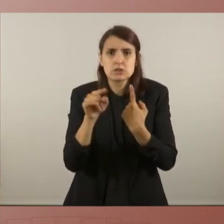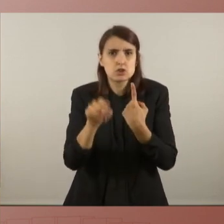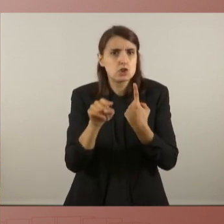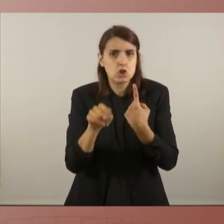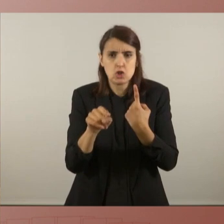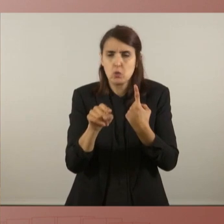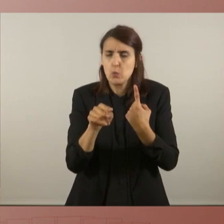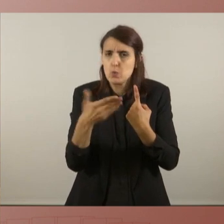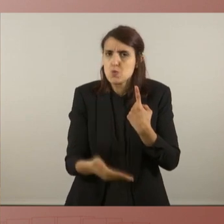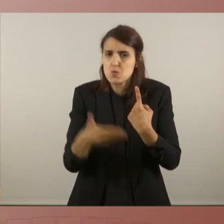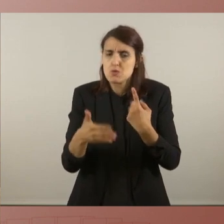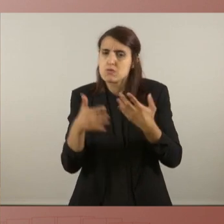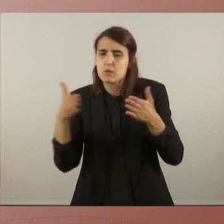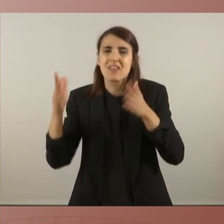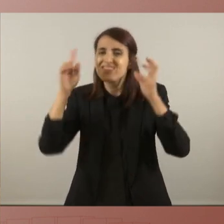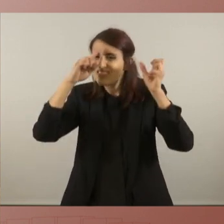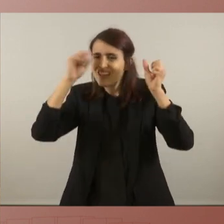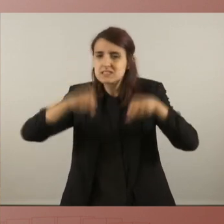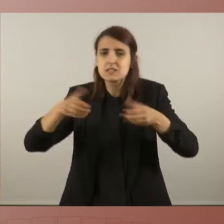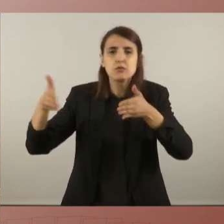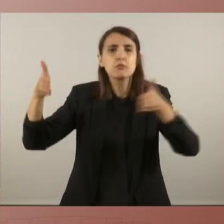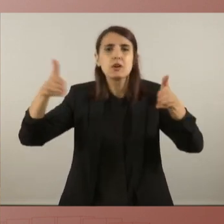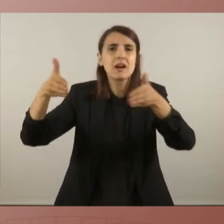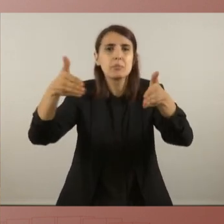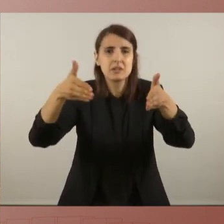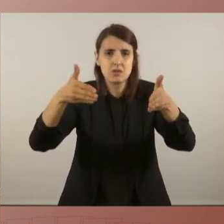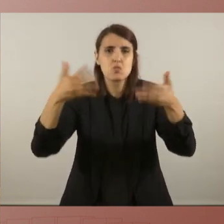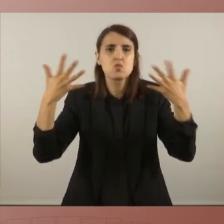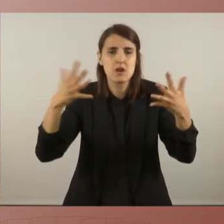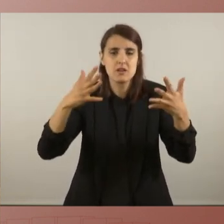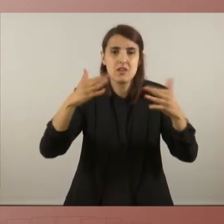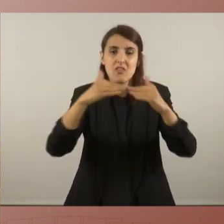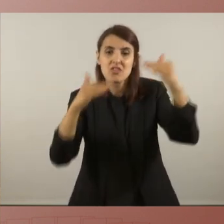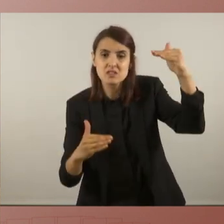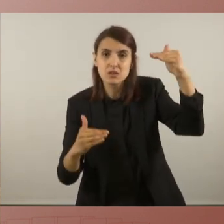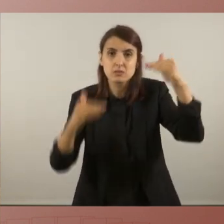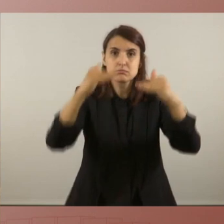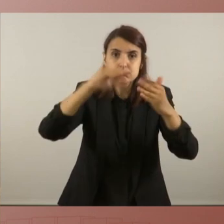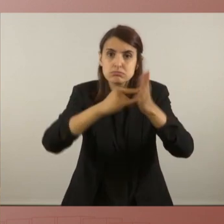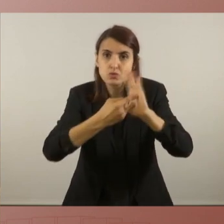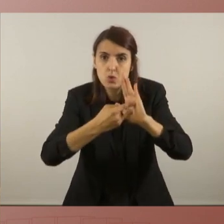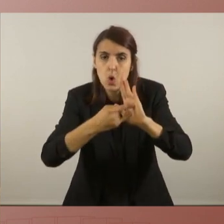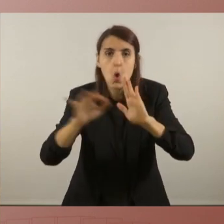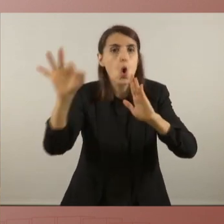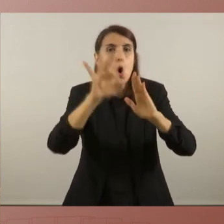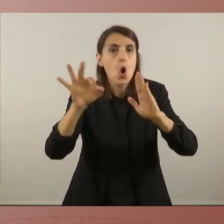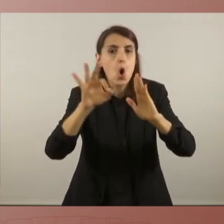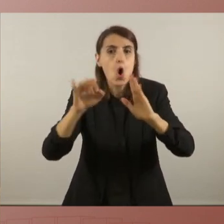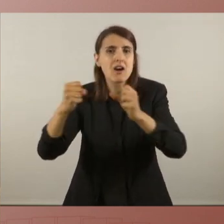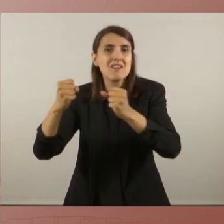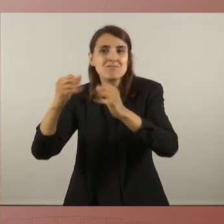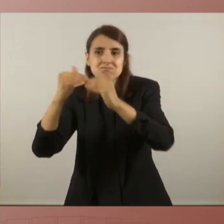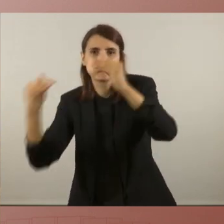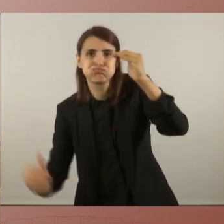farem un rumb cap a resoldre aquestes desigualtats o prendrem un rumb cap a enfortir-les